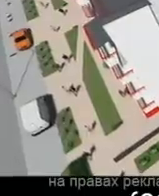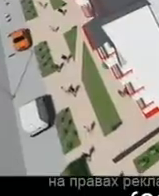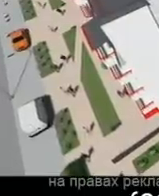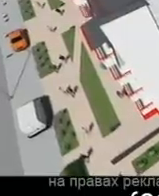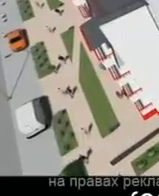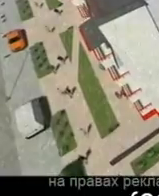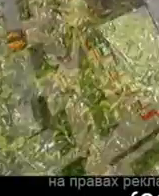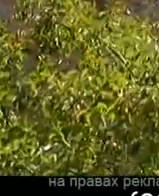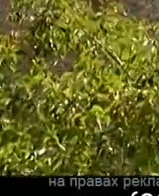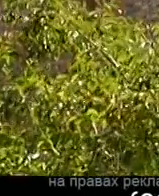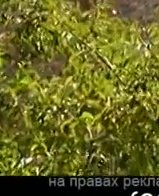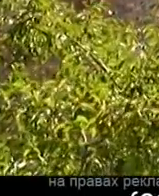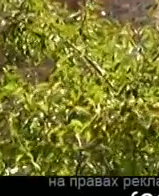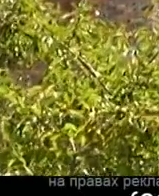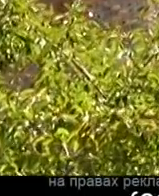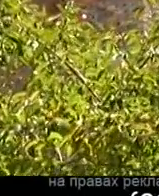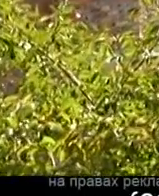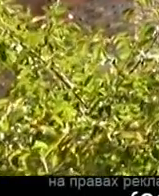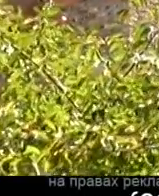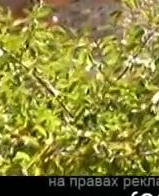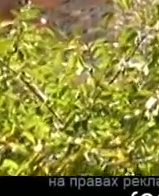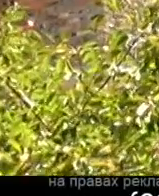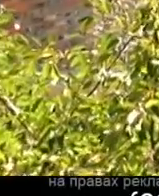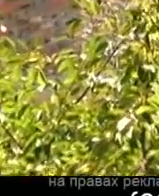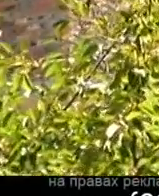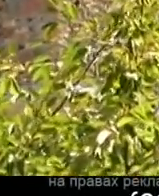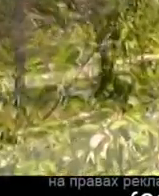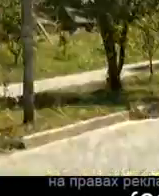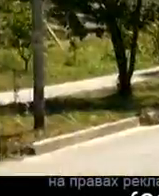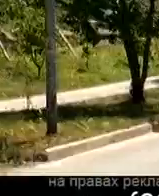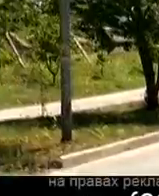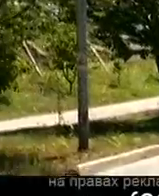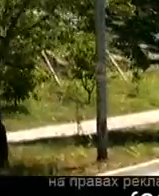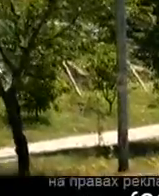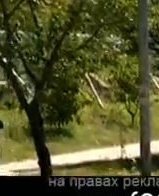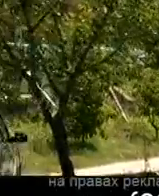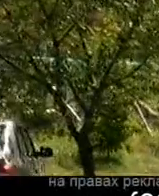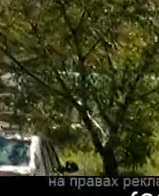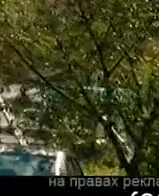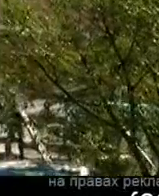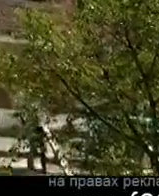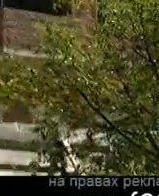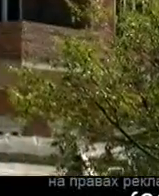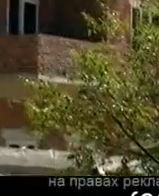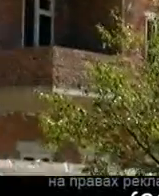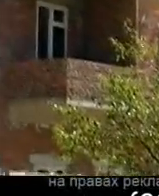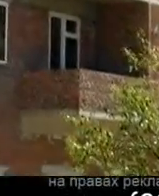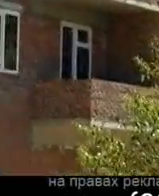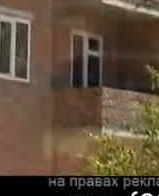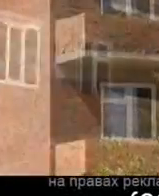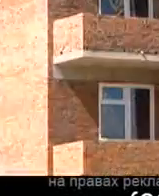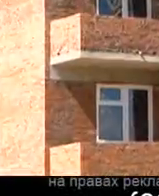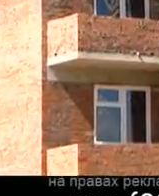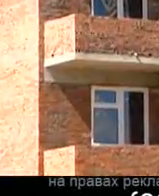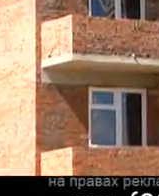Житловий комплекс «Софійський портал», розкушований у затишному місті на вулиці Софійській, що в Старокостянтинові, недалеко від центру міста. Це п